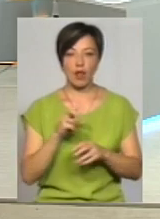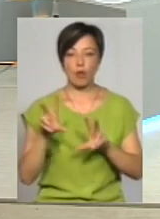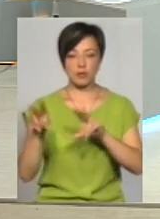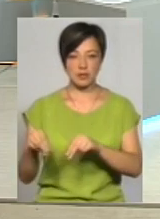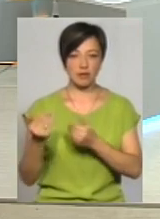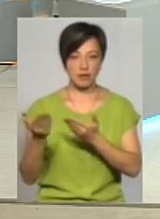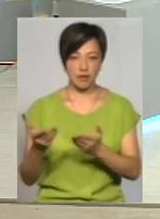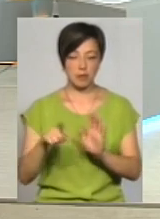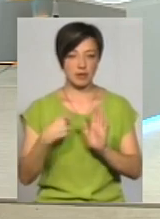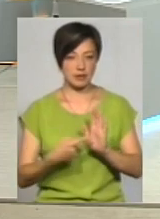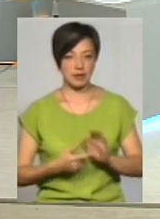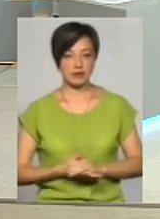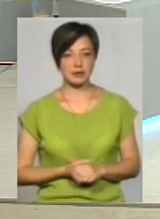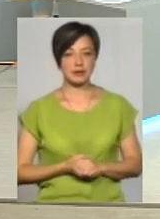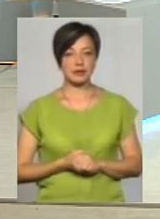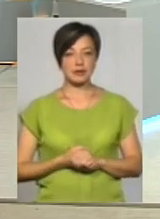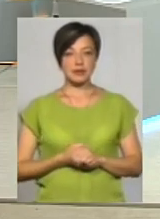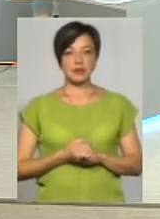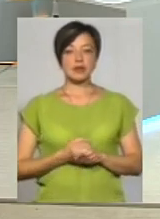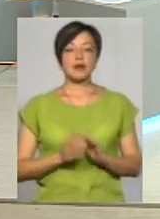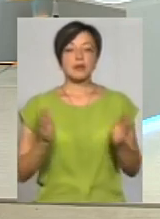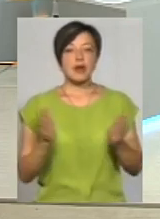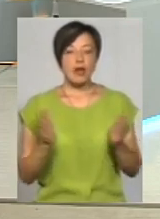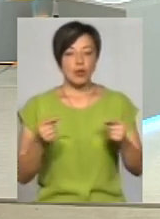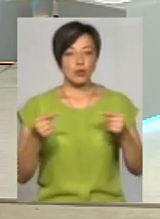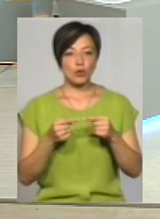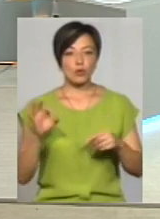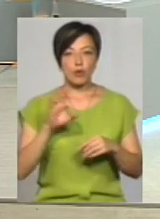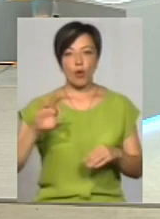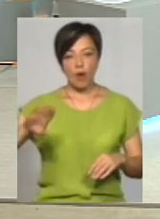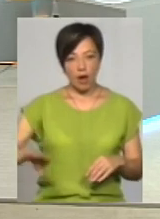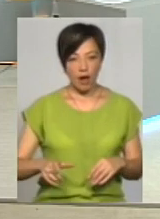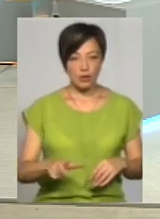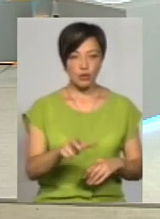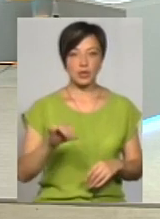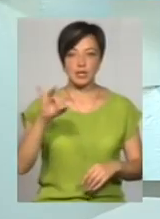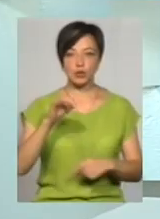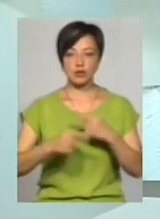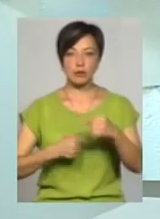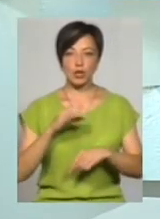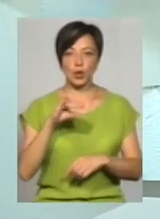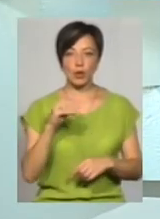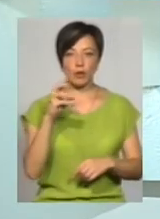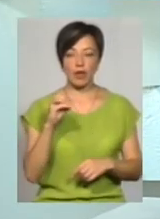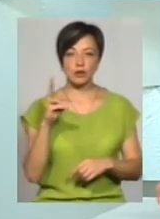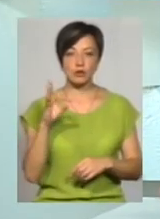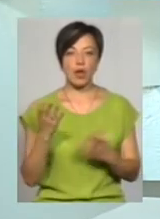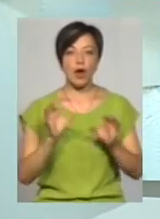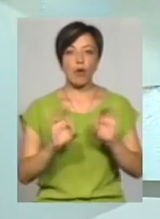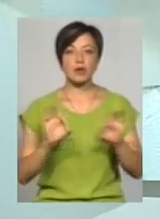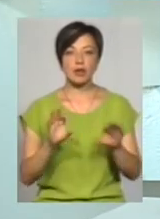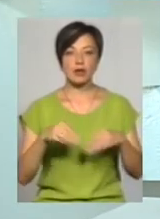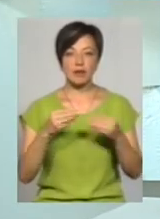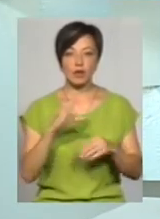обіцяла панові Михайлу питання. Прошу. Так, маленькі уточнення з приводу каньйону, як історичної спадщини ЮНЕСКО. Який коментар давало ЮНЕСКО,